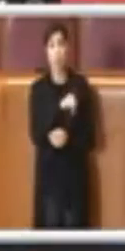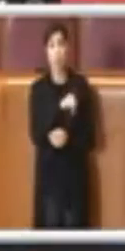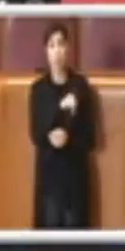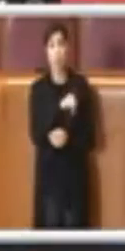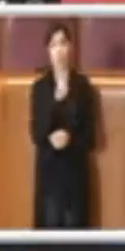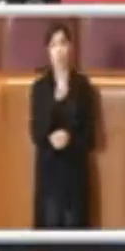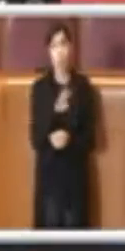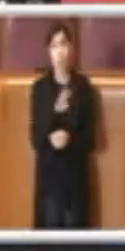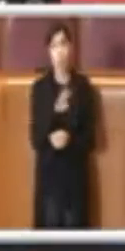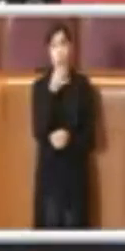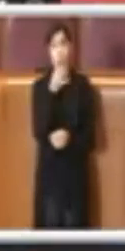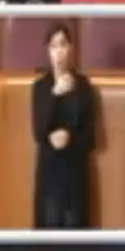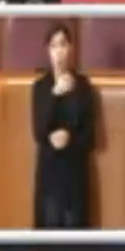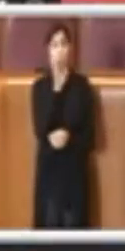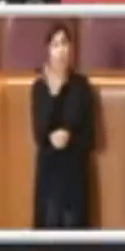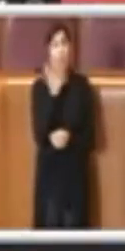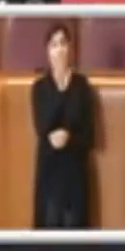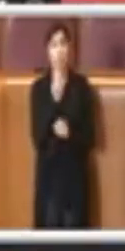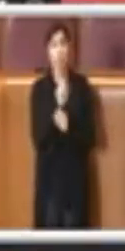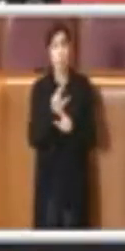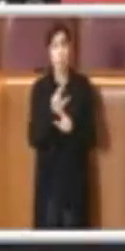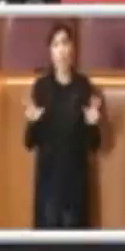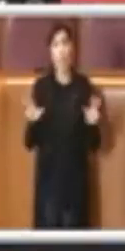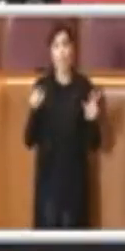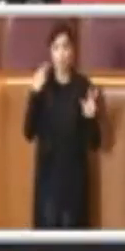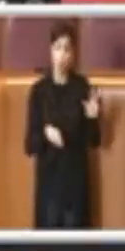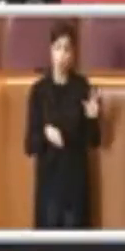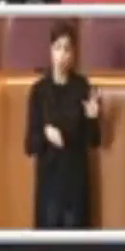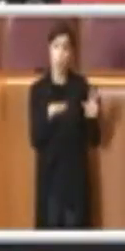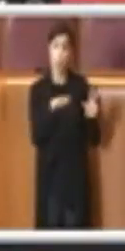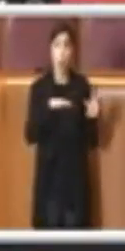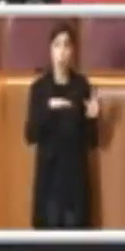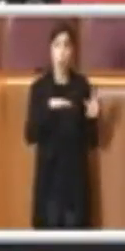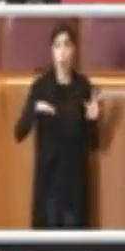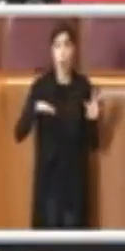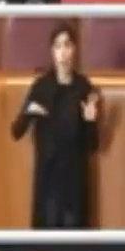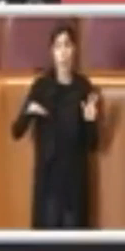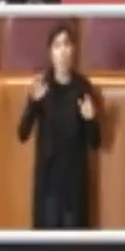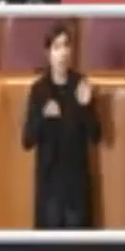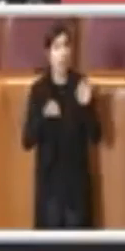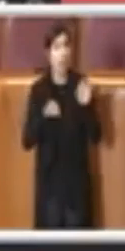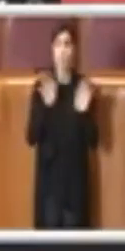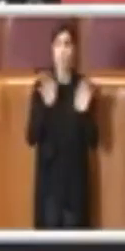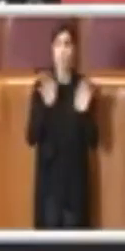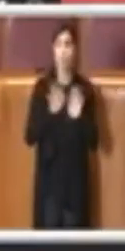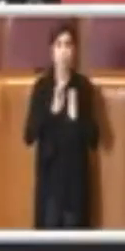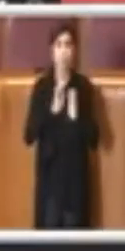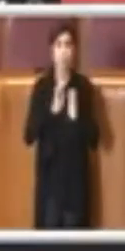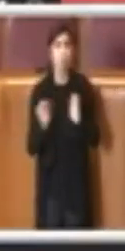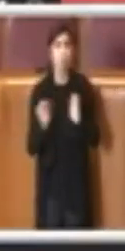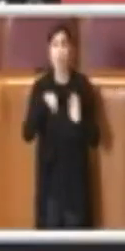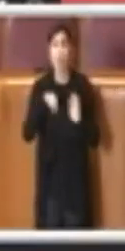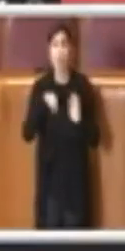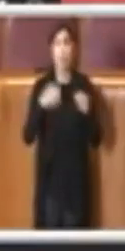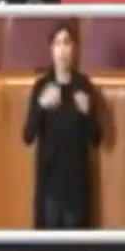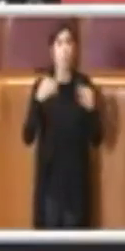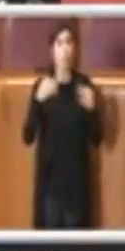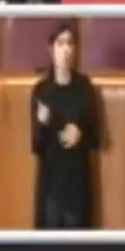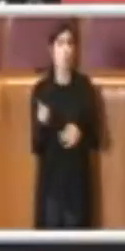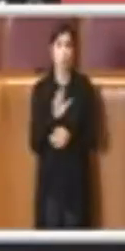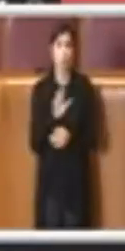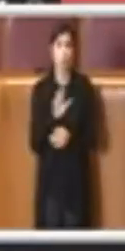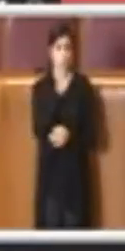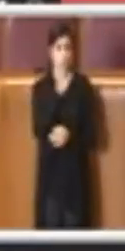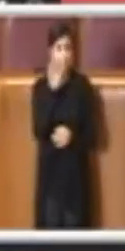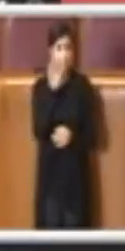dato il messaggio che in realtà questi luoghi non erano luoghi sicuri. Noi ovviamente riconosciamo